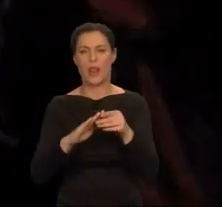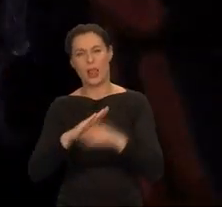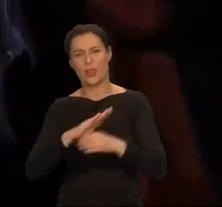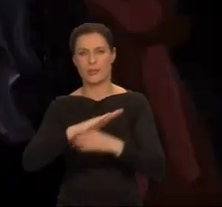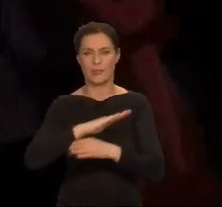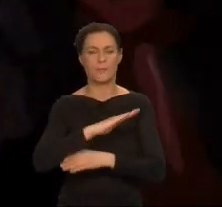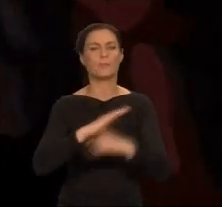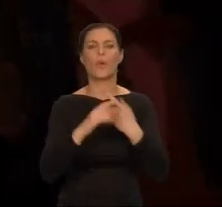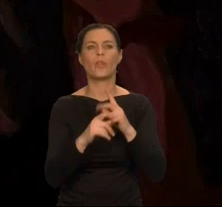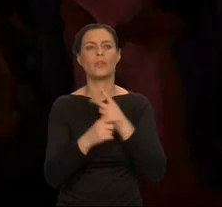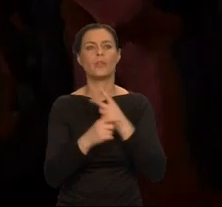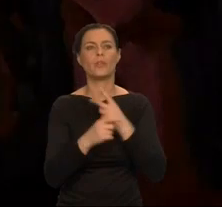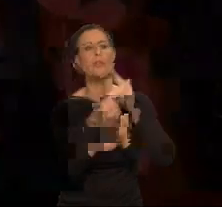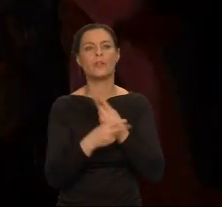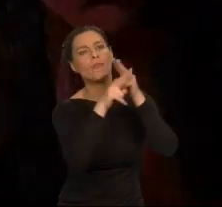zależnymi od mężczyzn.